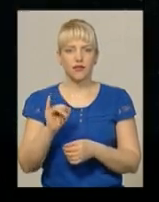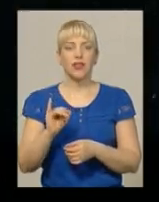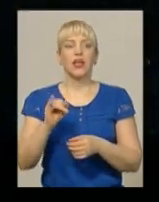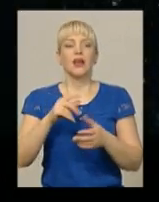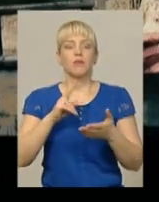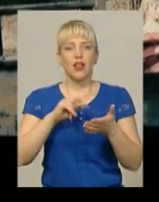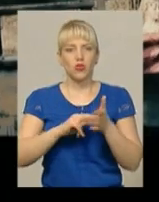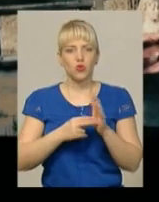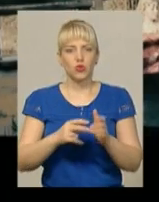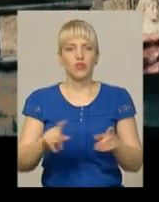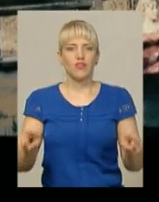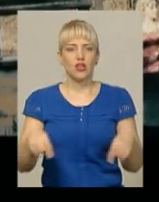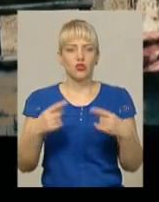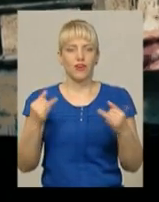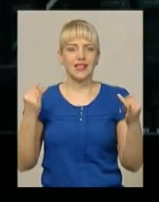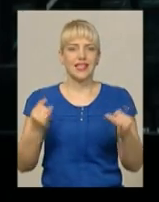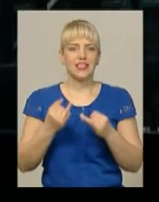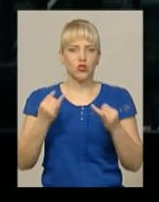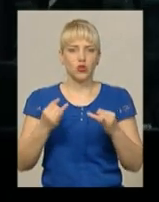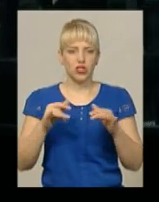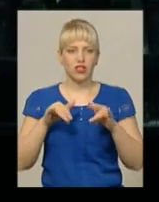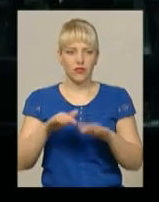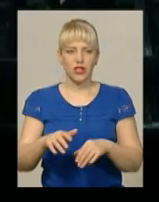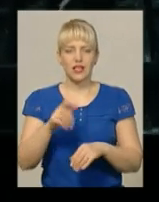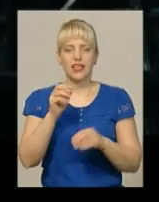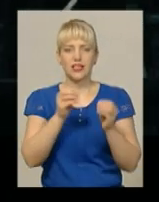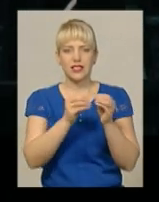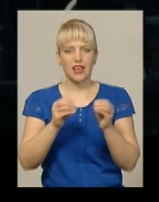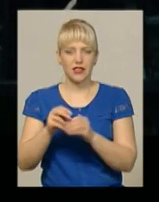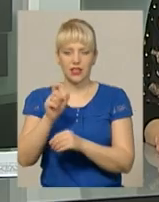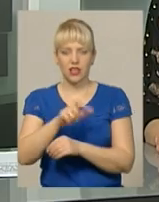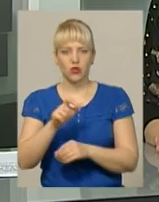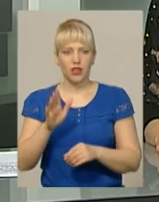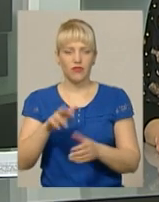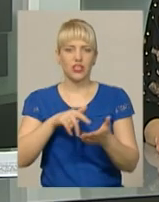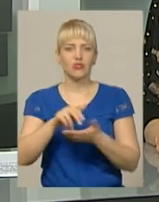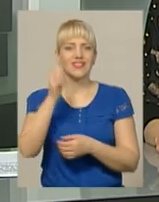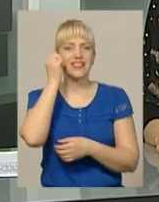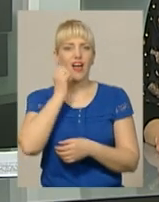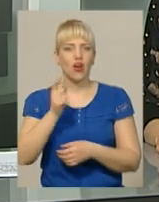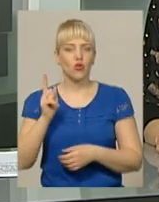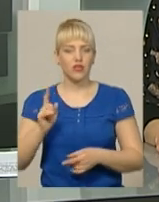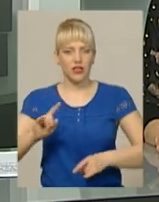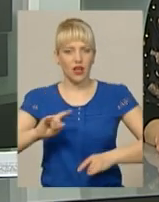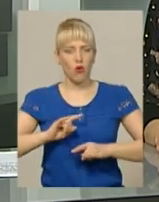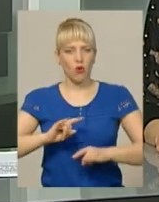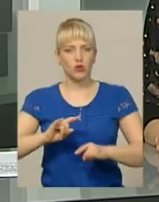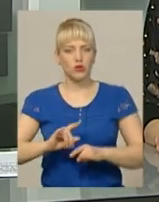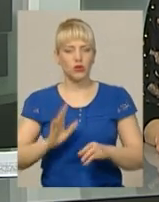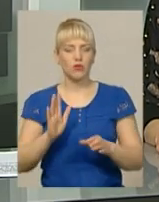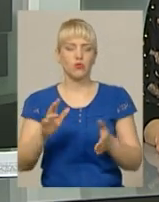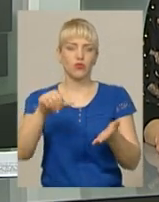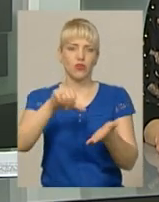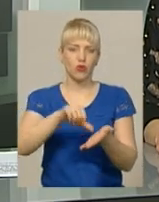планують влаштувати історичний флешмоб. Дві сотні людей в старовинних костюмах вийдуть на вулиці Старого міста. Після цього учасники дійства виконують